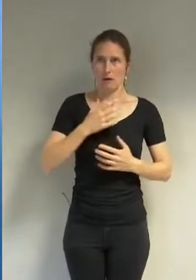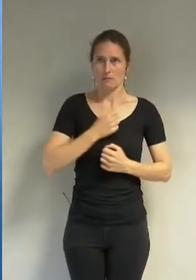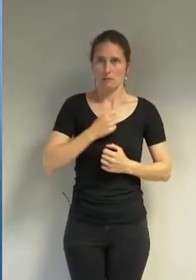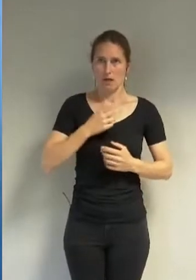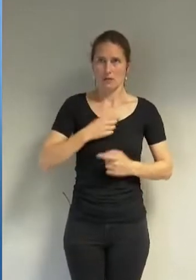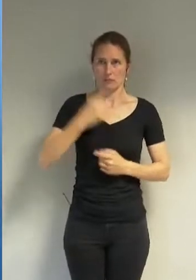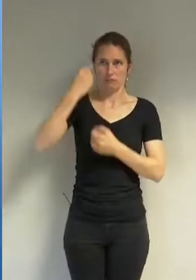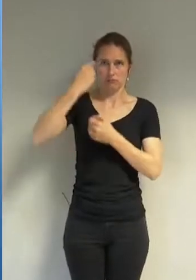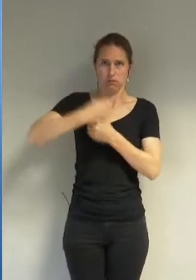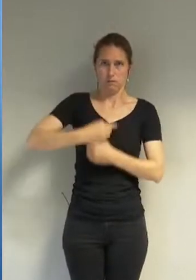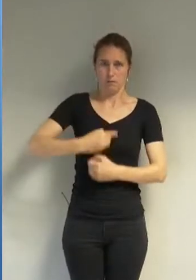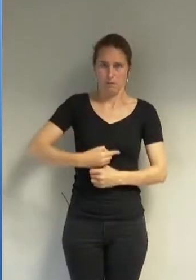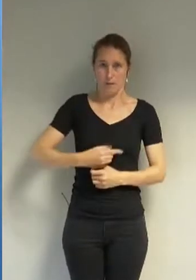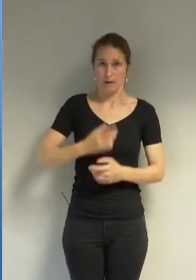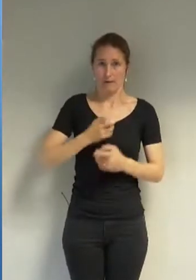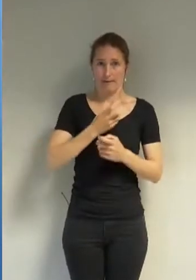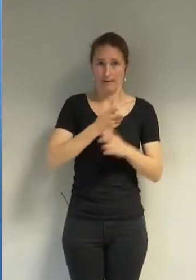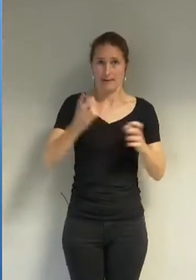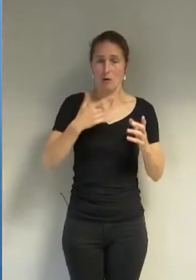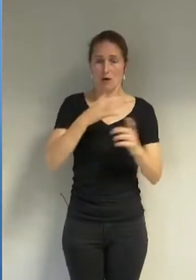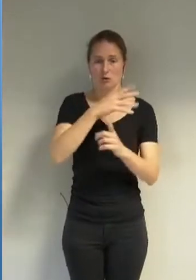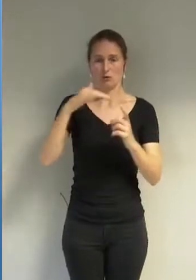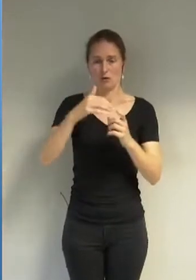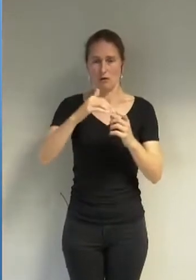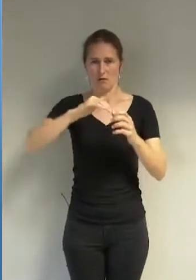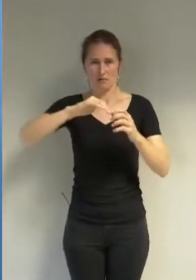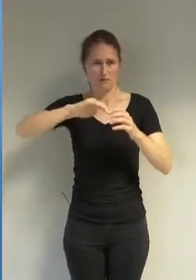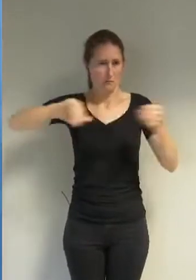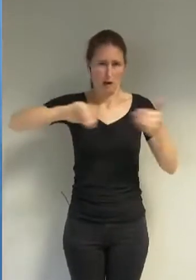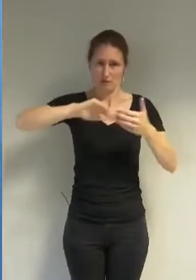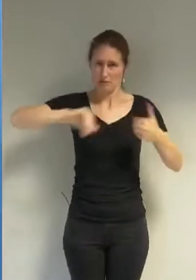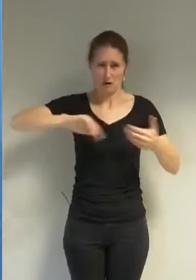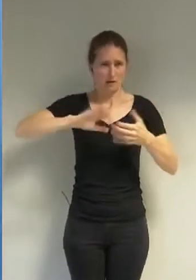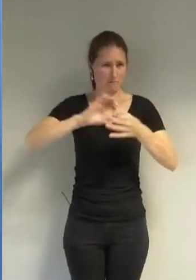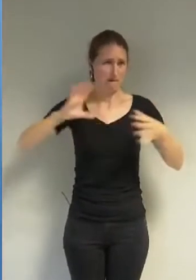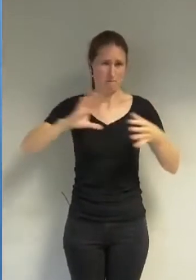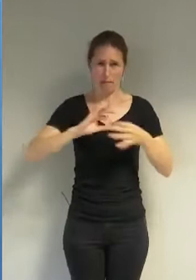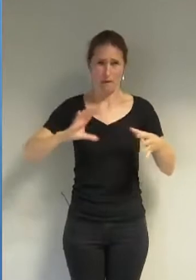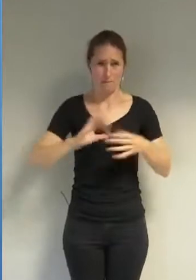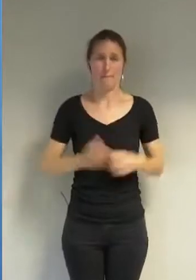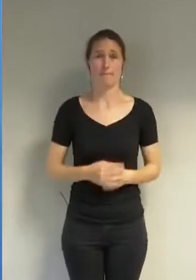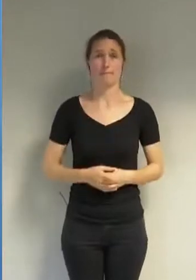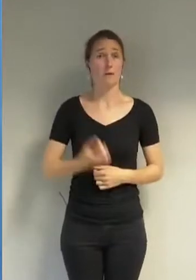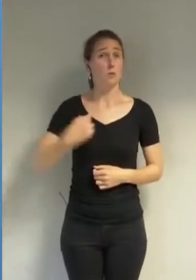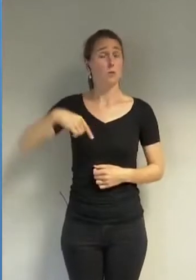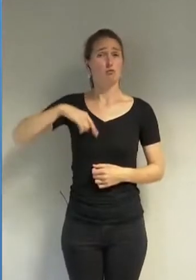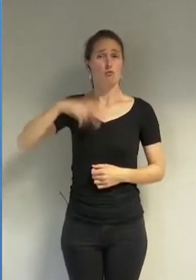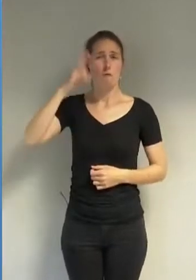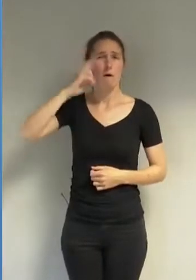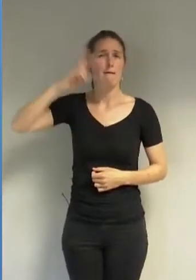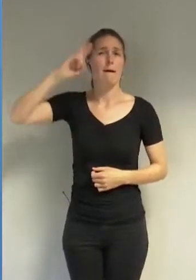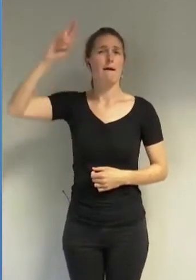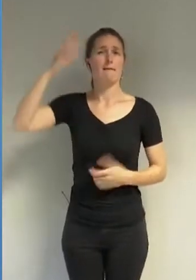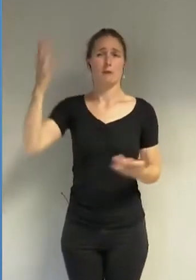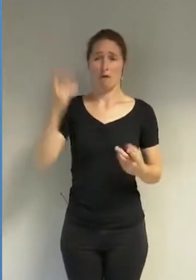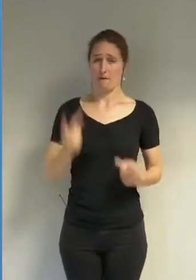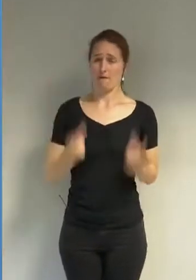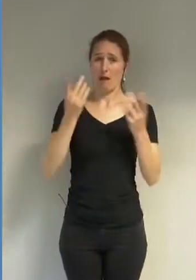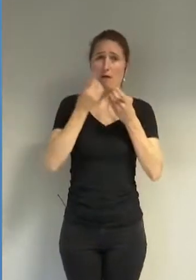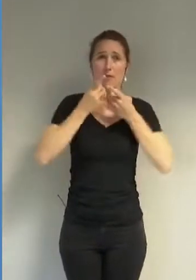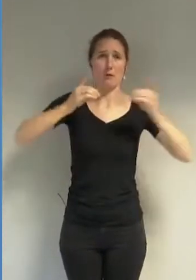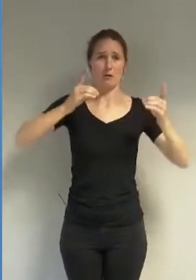fracturation de la société. Notre idéal est de transmettre les valeurs démocratiques,